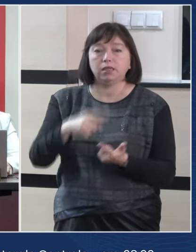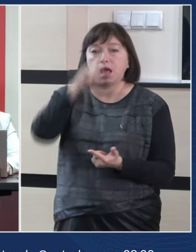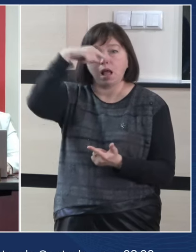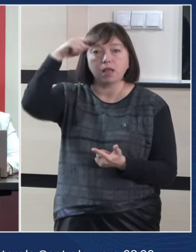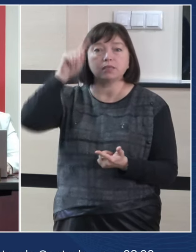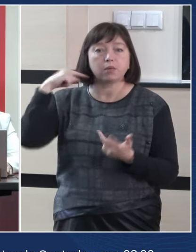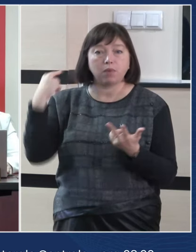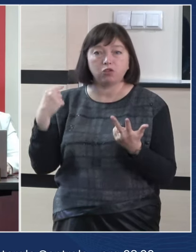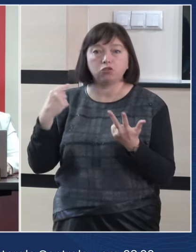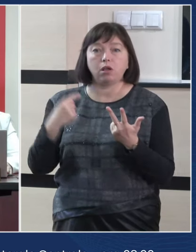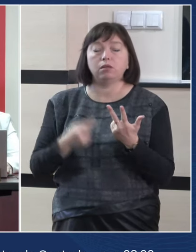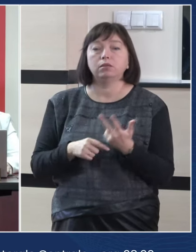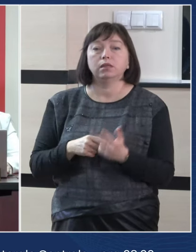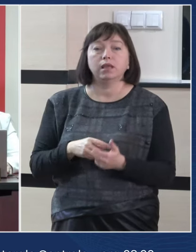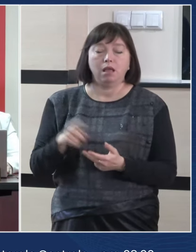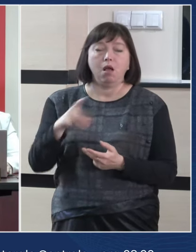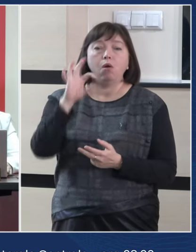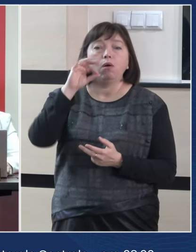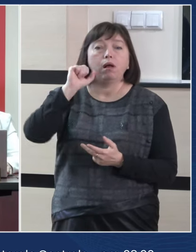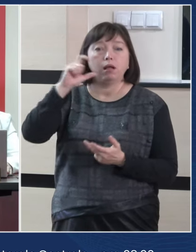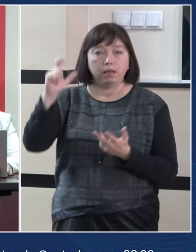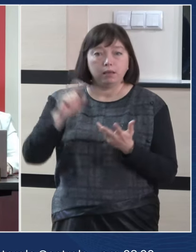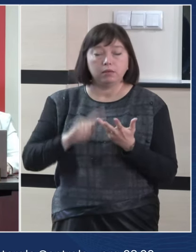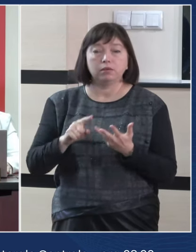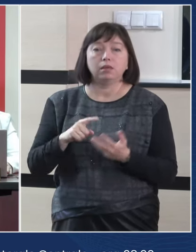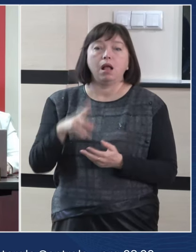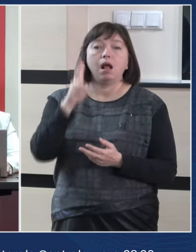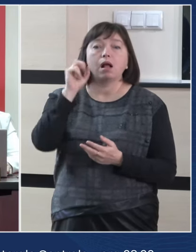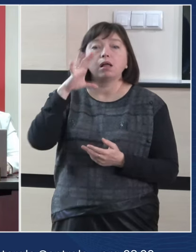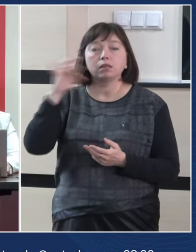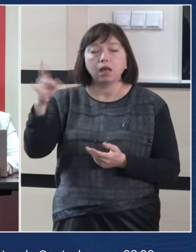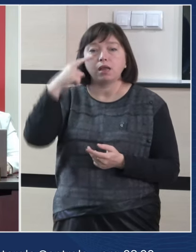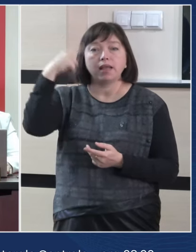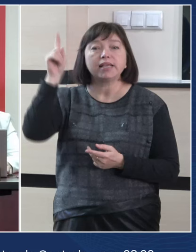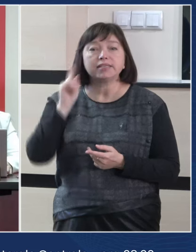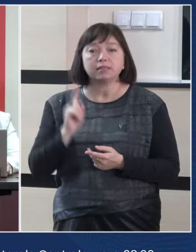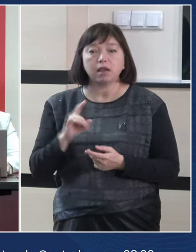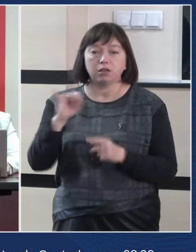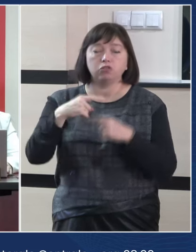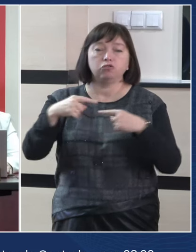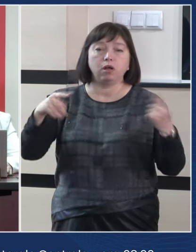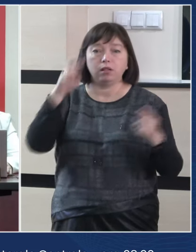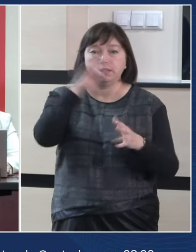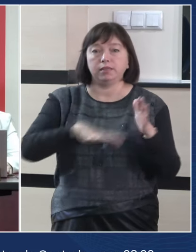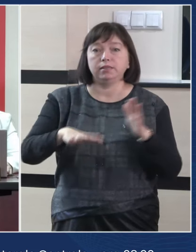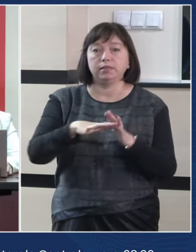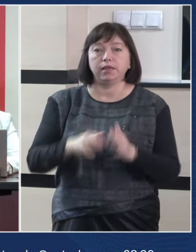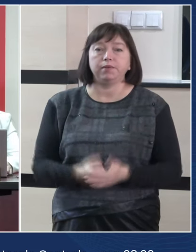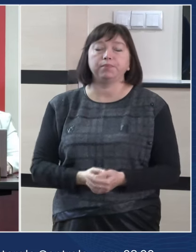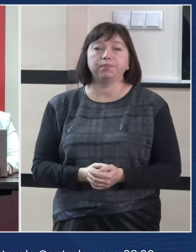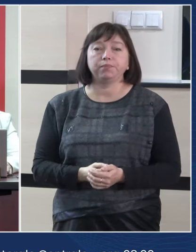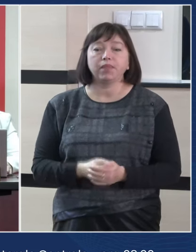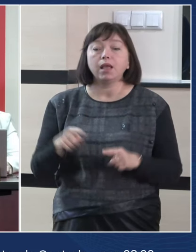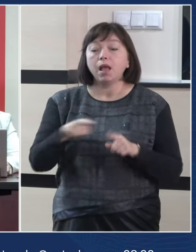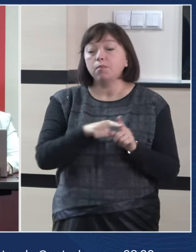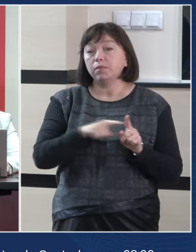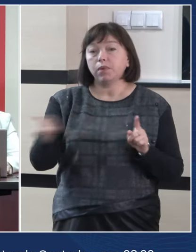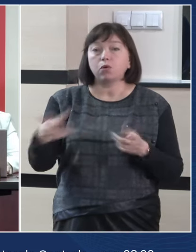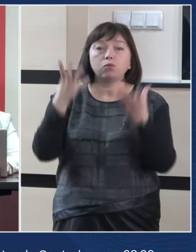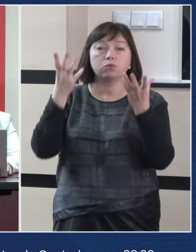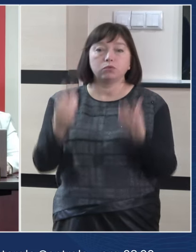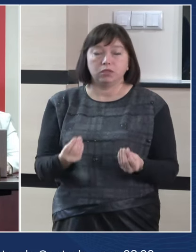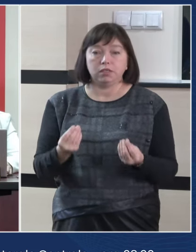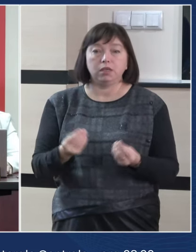Azerbaijan, Emiratele Arabe Unite, Qatar, Israel și alte țări. Pe parcursul